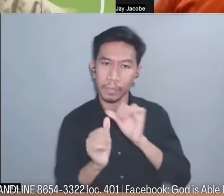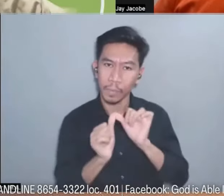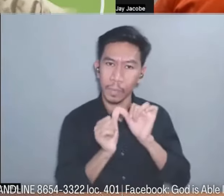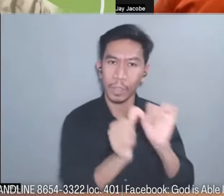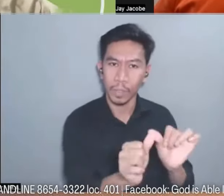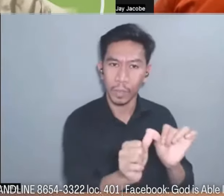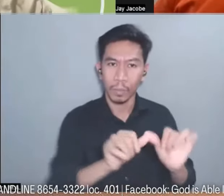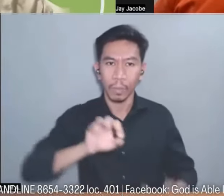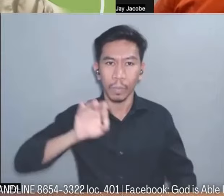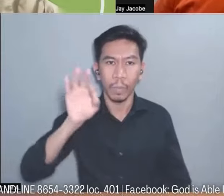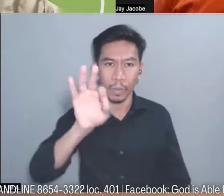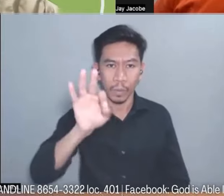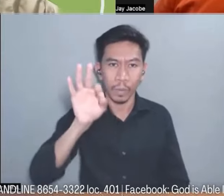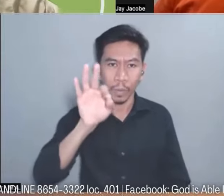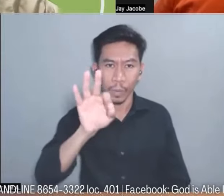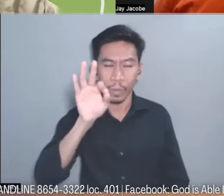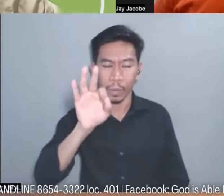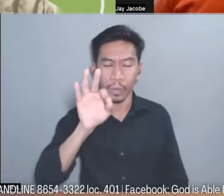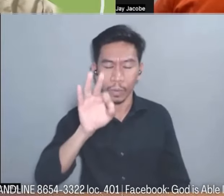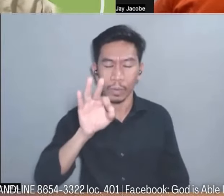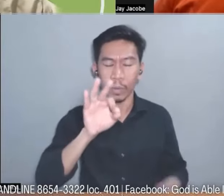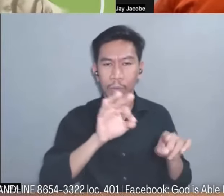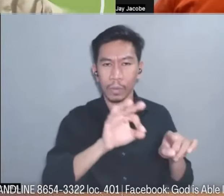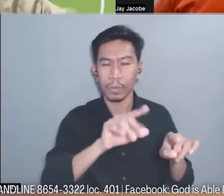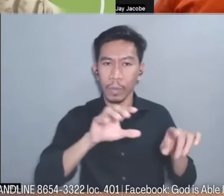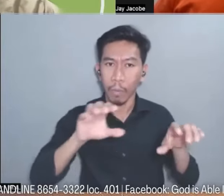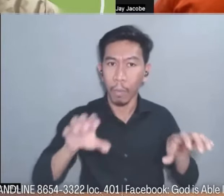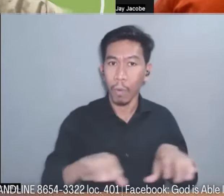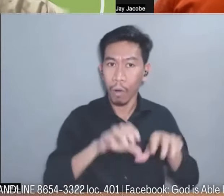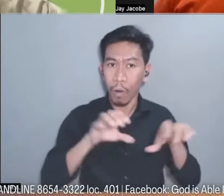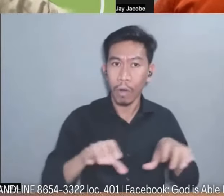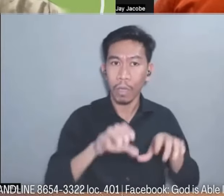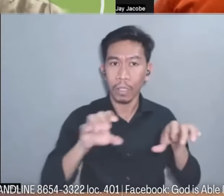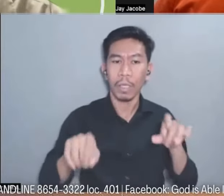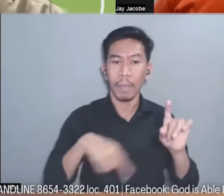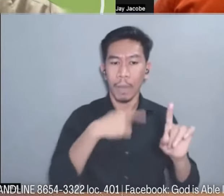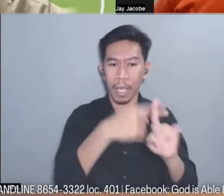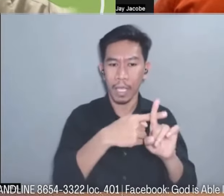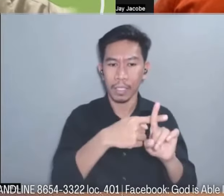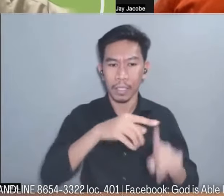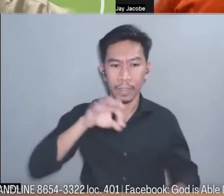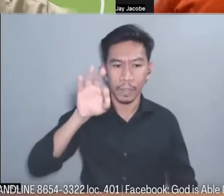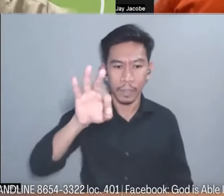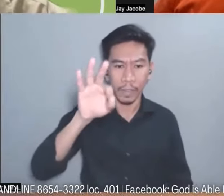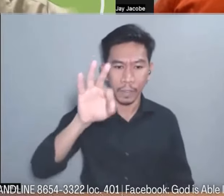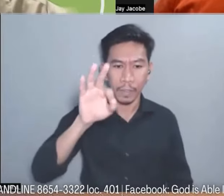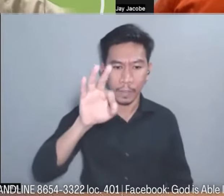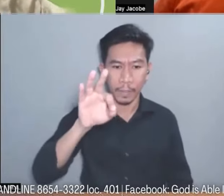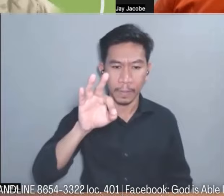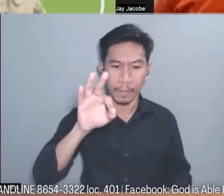pastor there while working because my family needs may